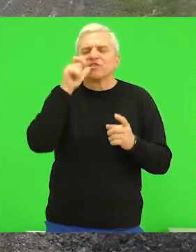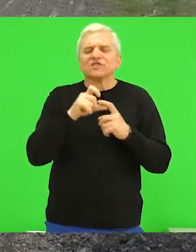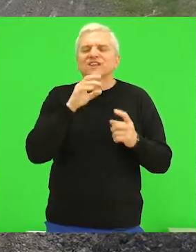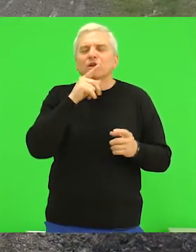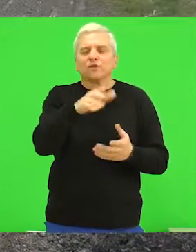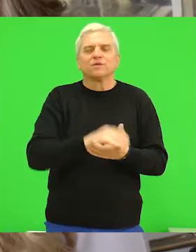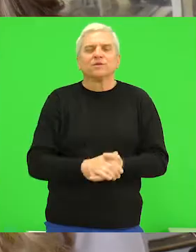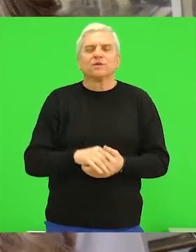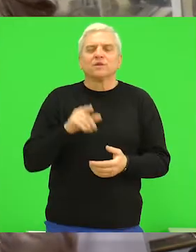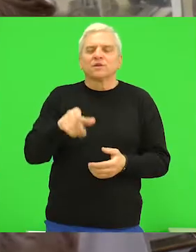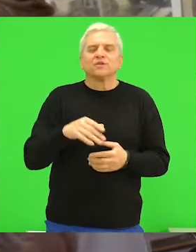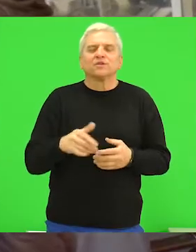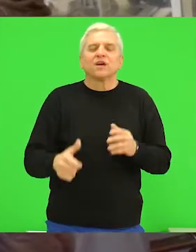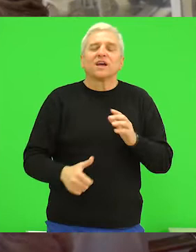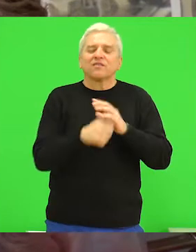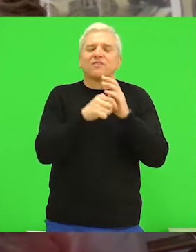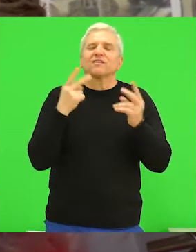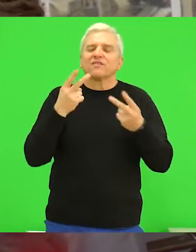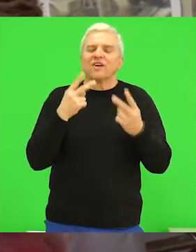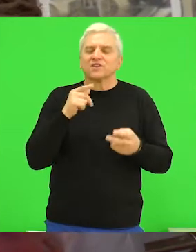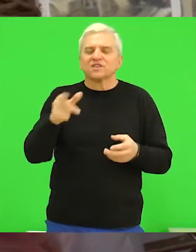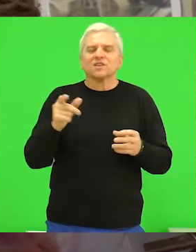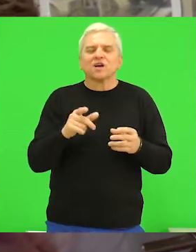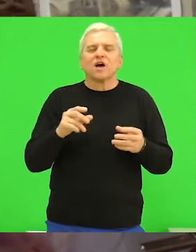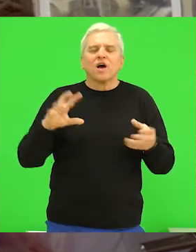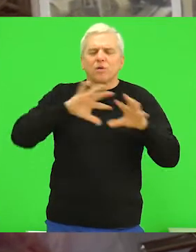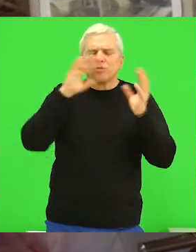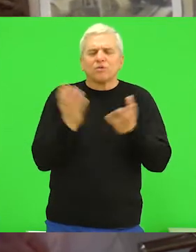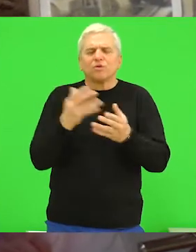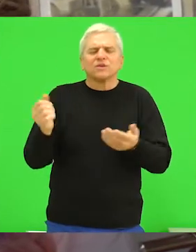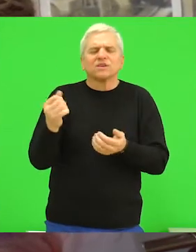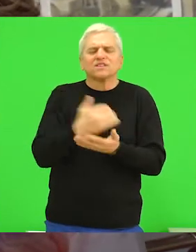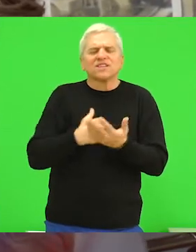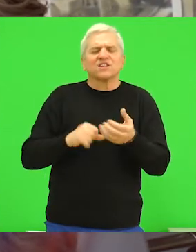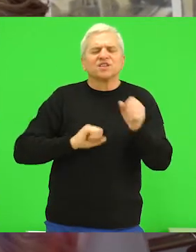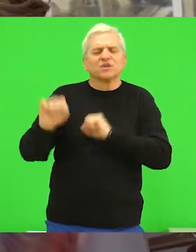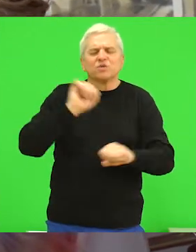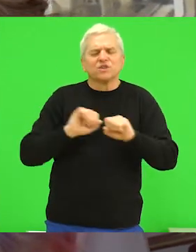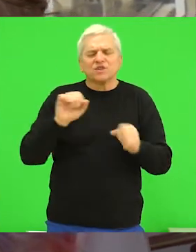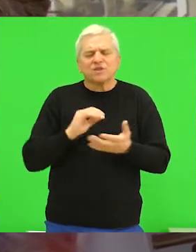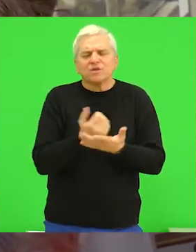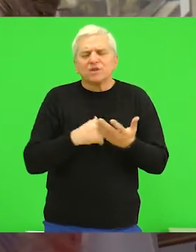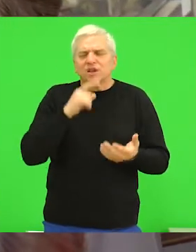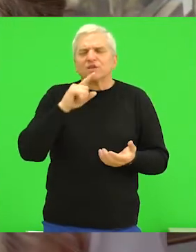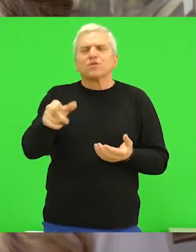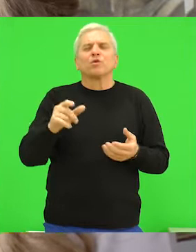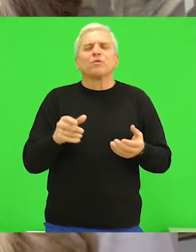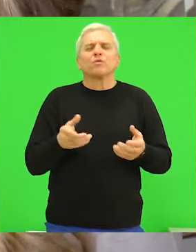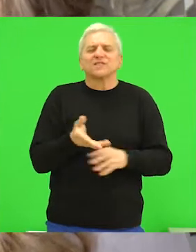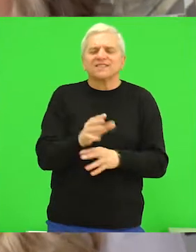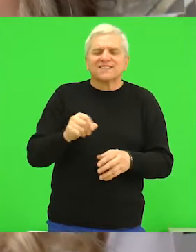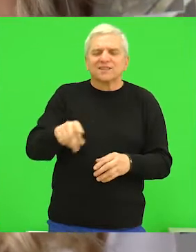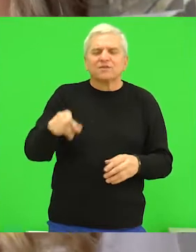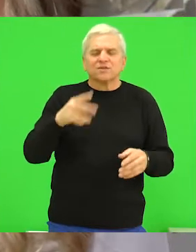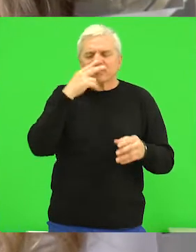Petrovom selu. Ovo je jedna od najznačajnijih mera u sklopu programu uređenja i zaštite i korišćenja poljoprivrednog zemljišta, iz razloga što